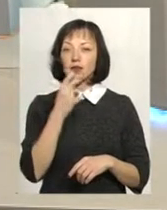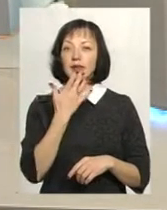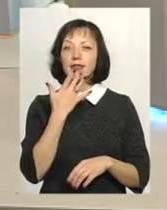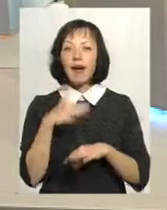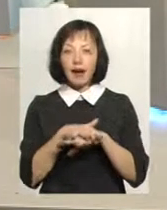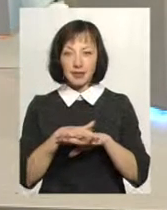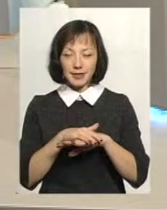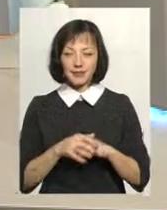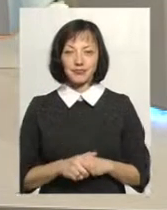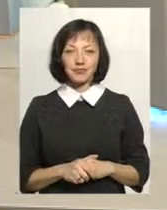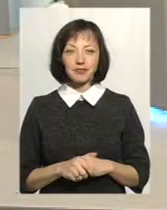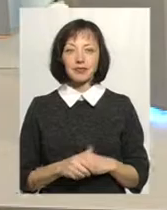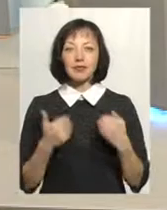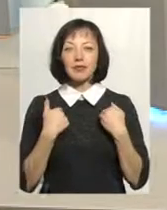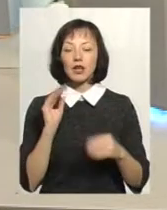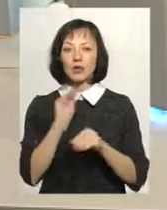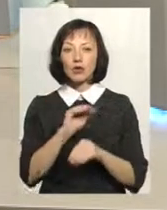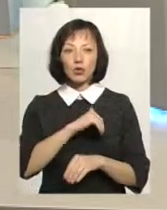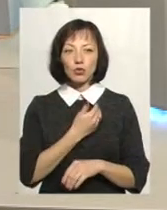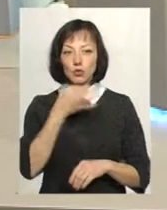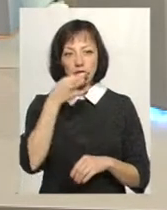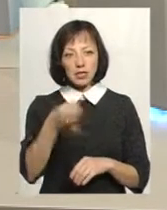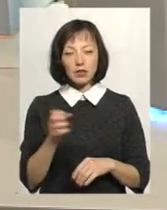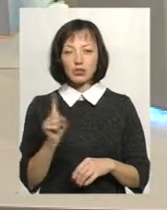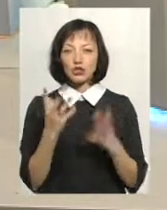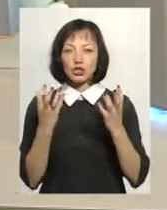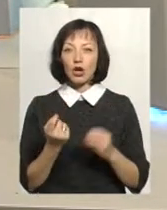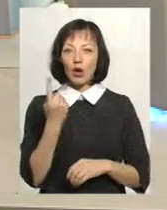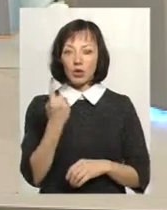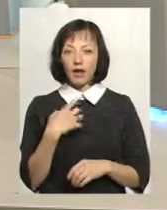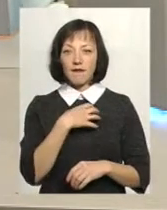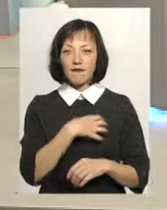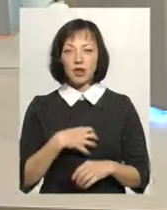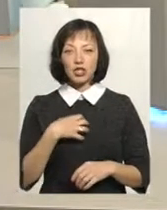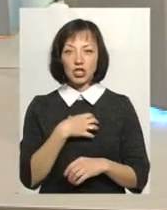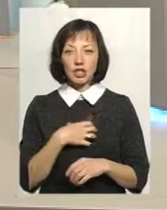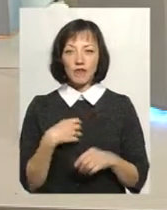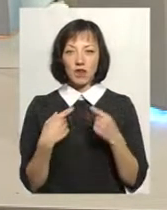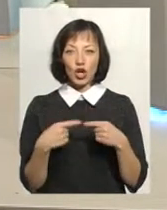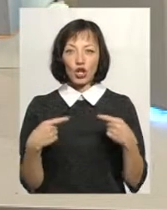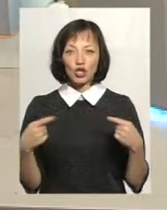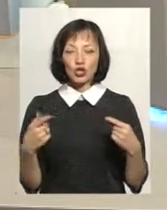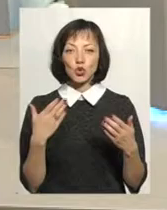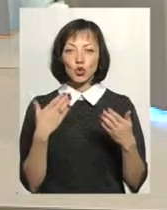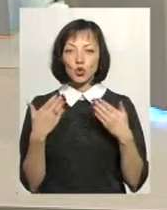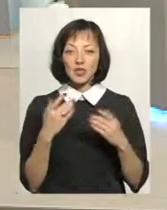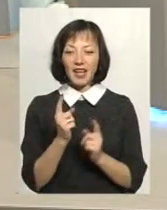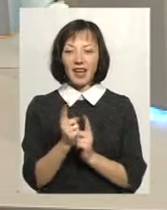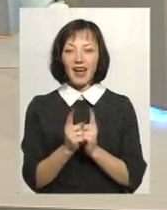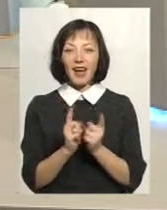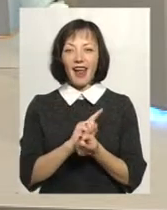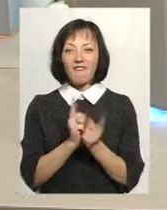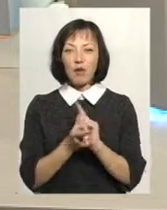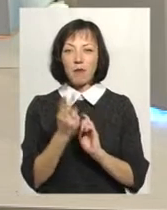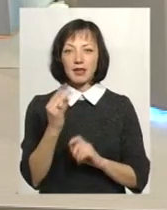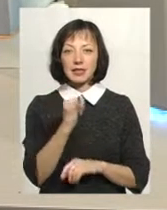маленького князіства. Я тут на додаток хочу сказати, що ще одна така дуже важлива річ, яка стосується реформації, це